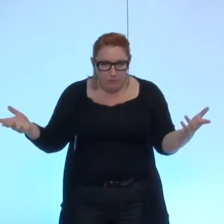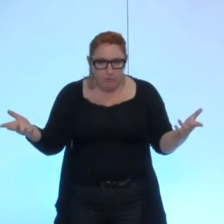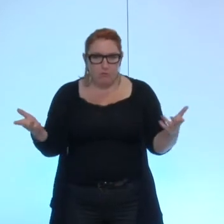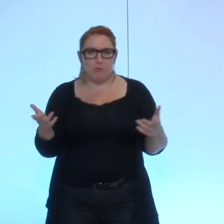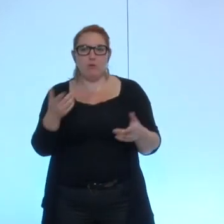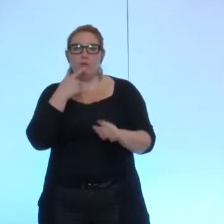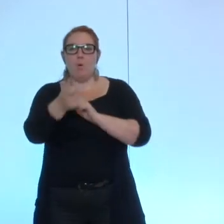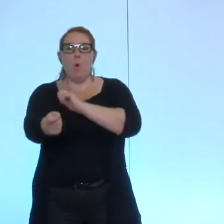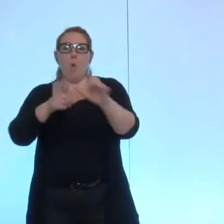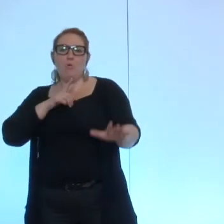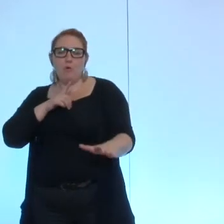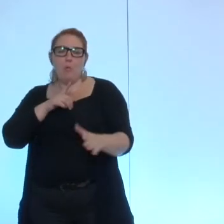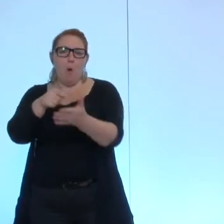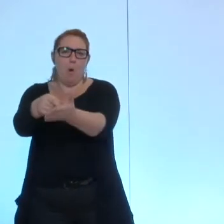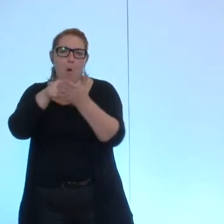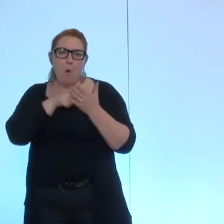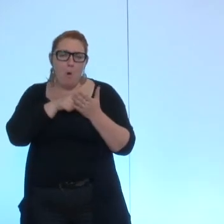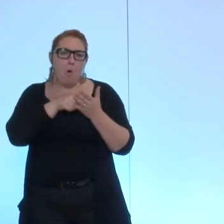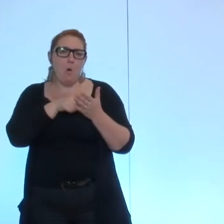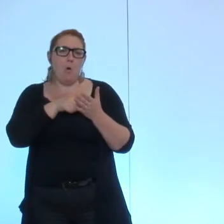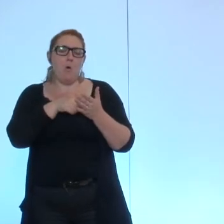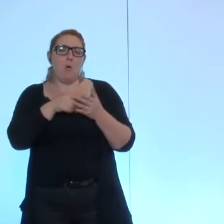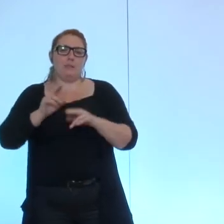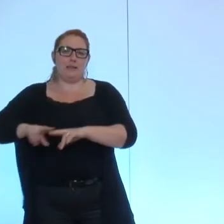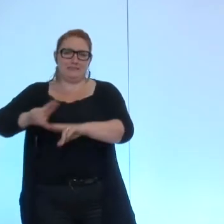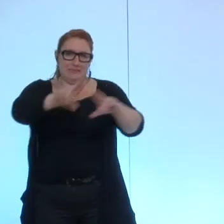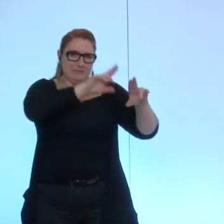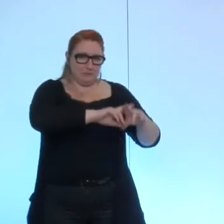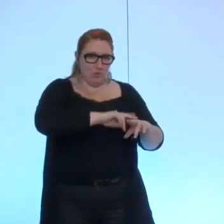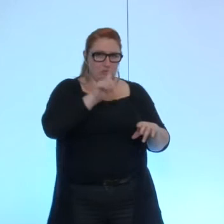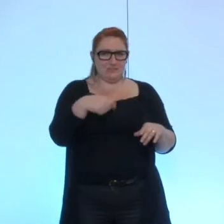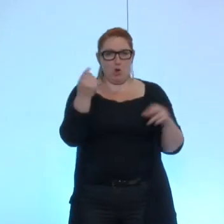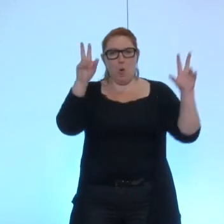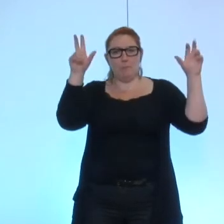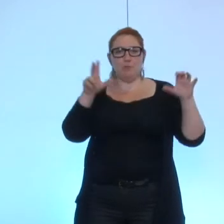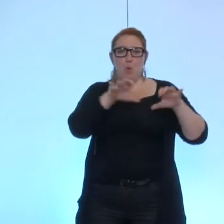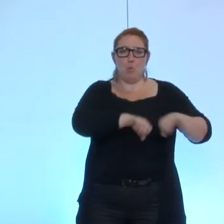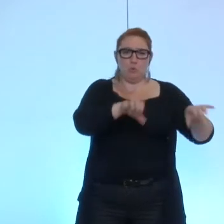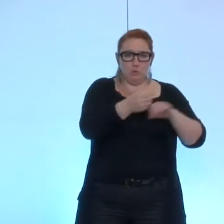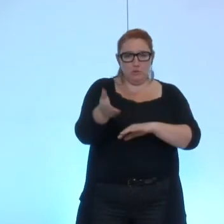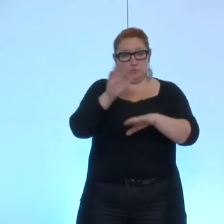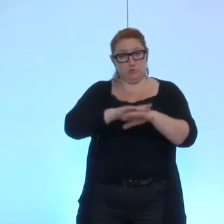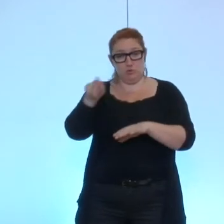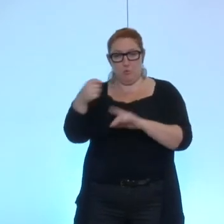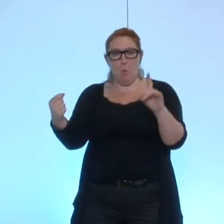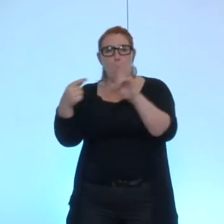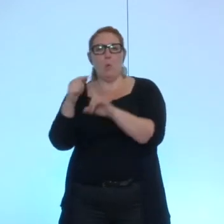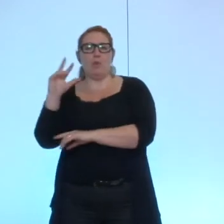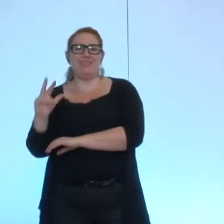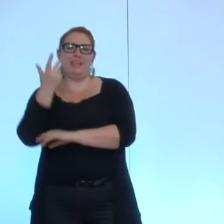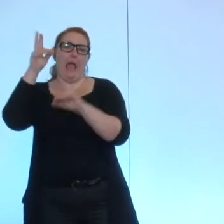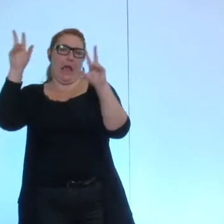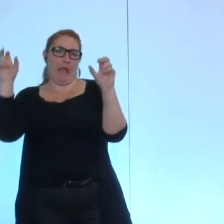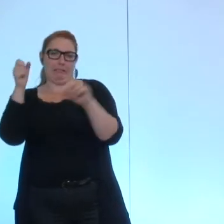des redevances d'assainissement qui a été imputé en produit alors qu'il aurait dû être imputé en compte de tiers ce qui affecte